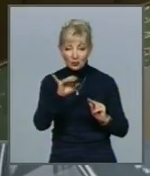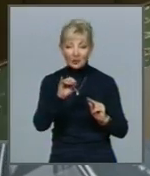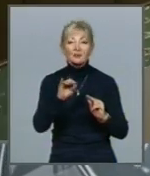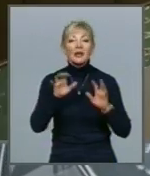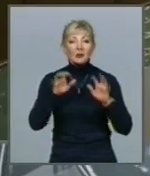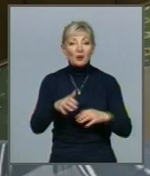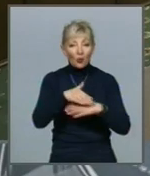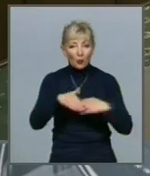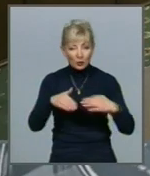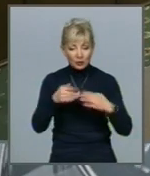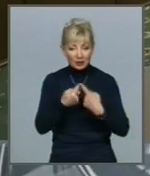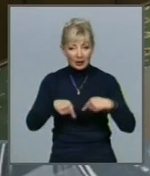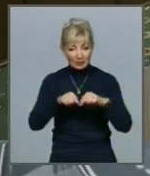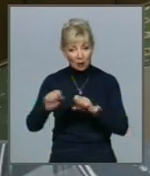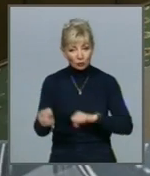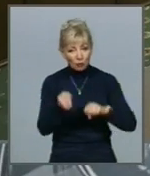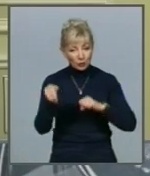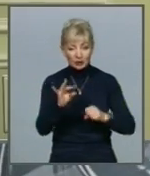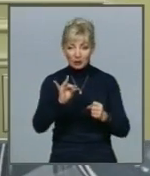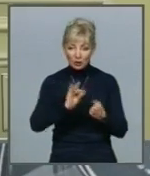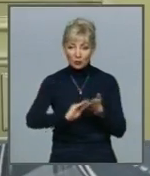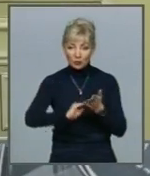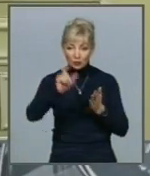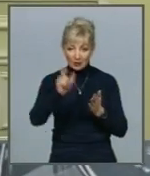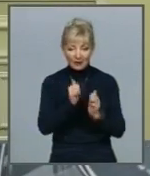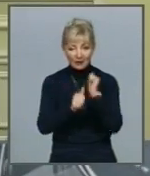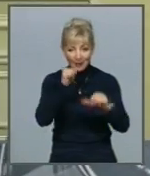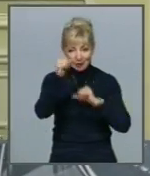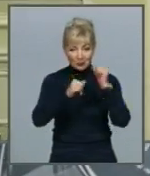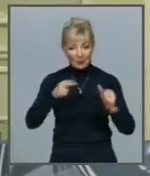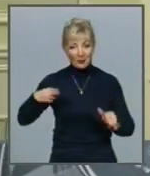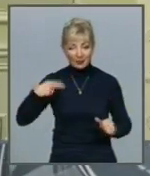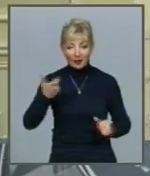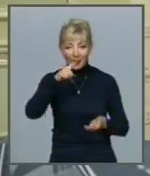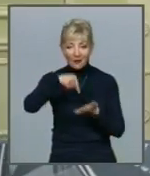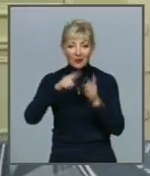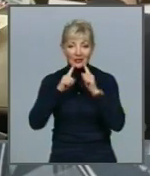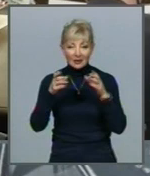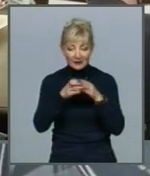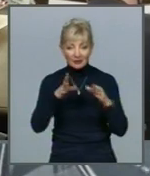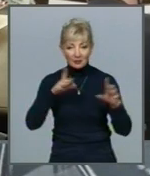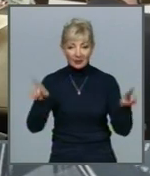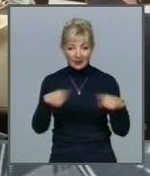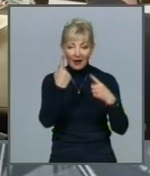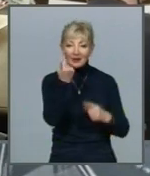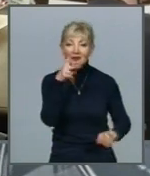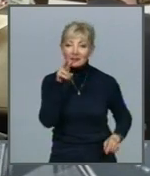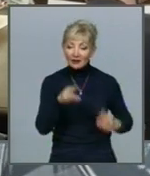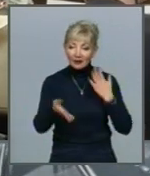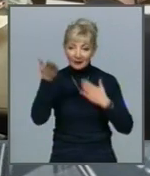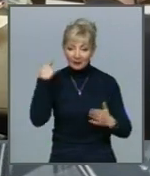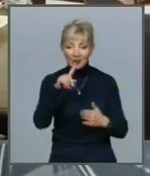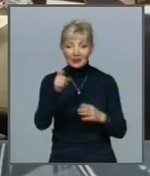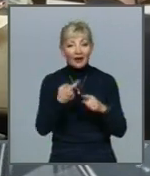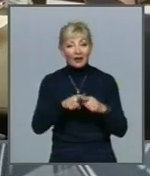комітетів, двірники та журналісти Щорічна премія Харківської міської ради була заснована 11 років тому За